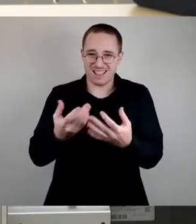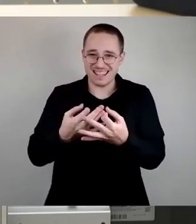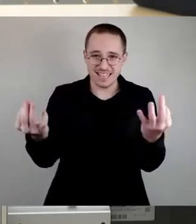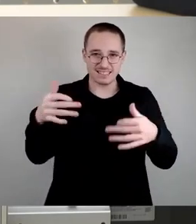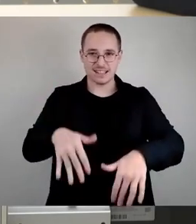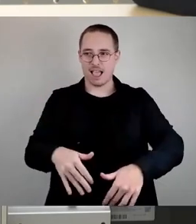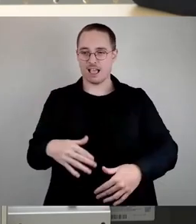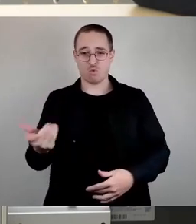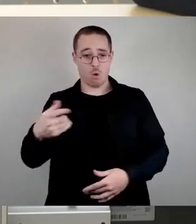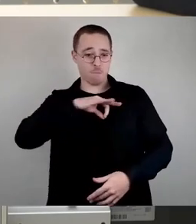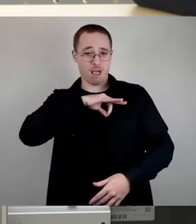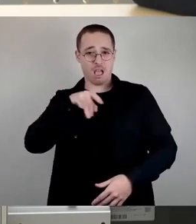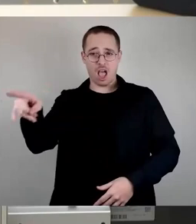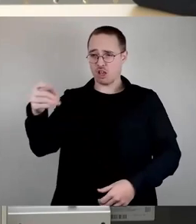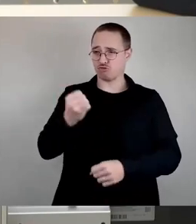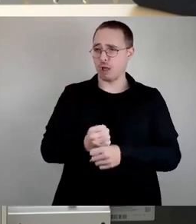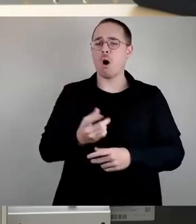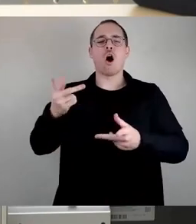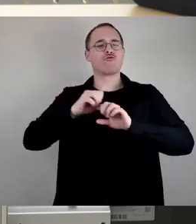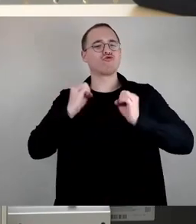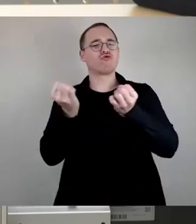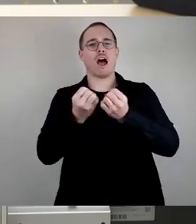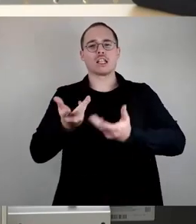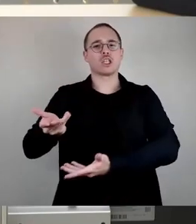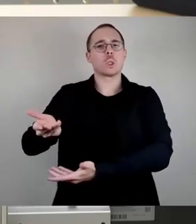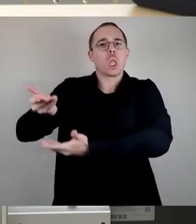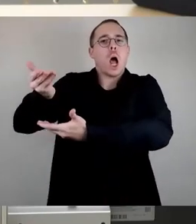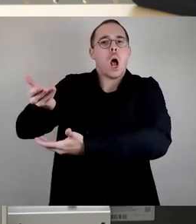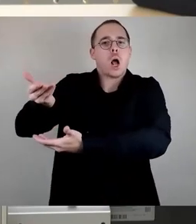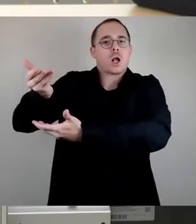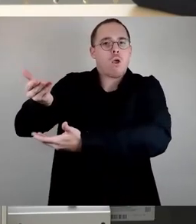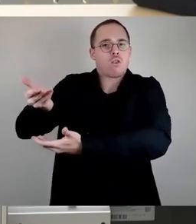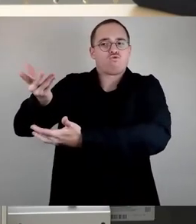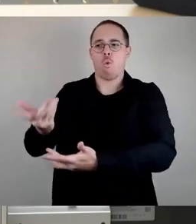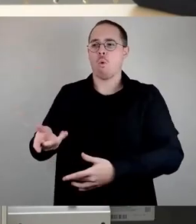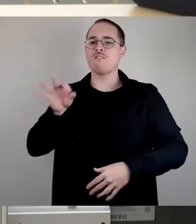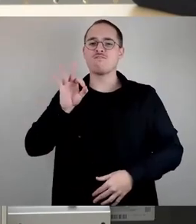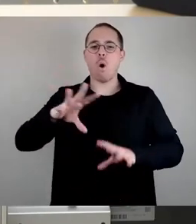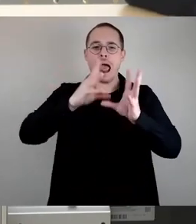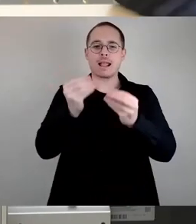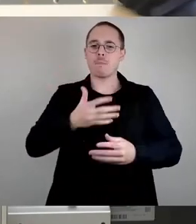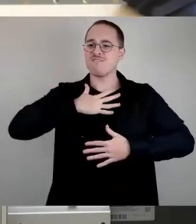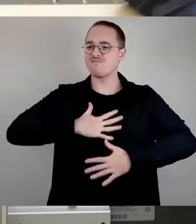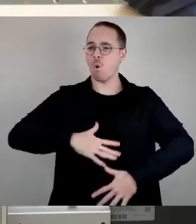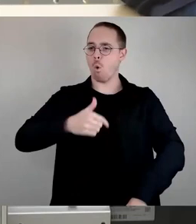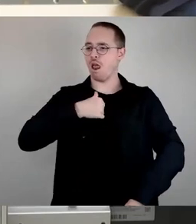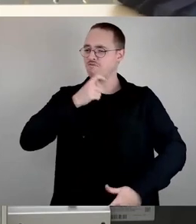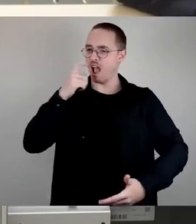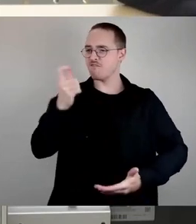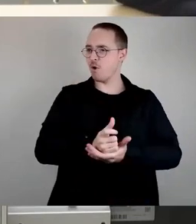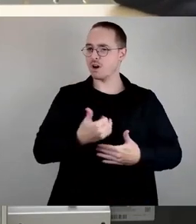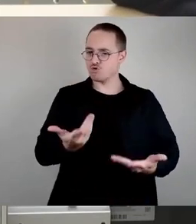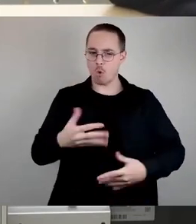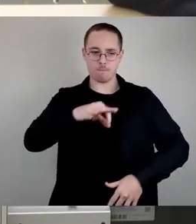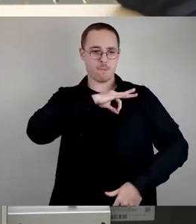als staatstragend, als verantwortlich für das Gemeinwohl, als eine Partei verstanden hat, die auch dann, wenn es